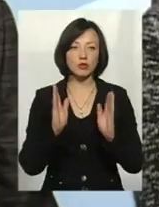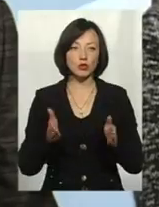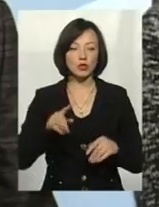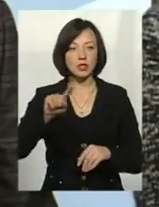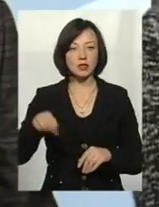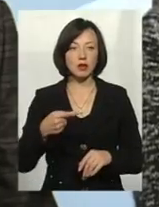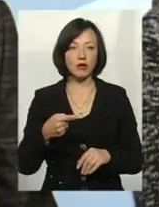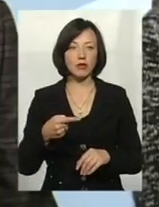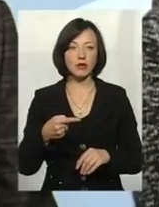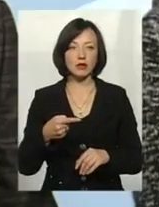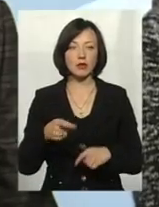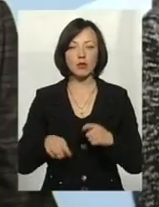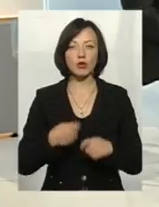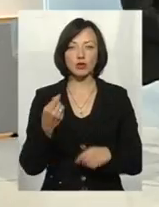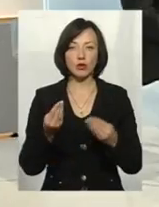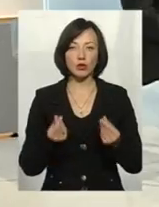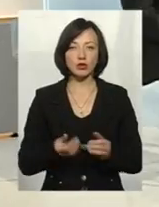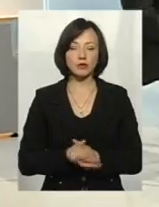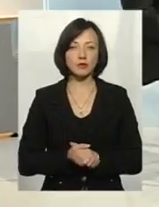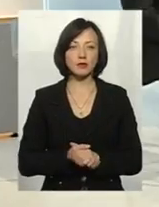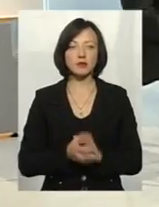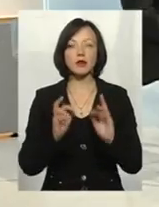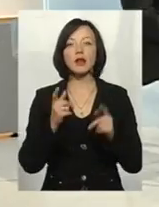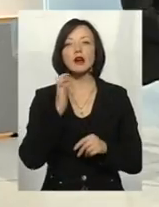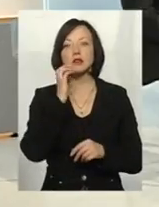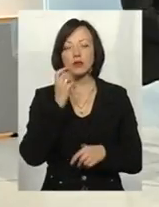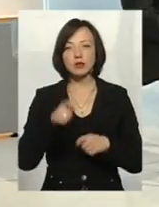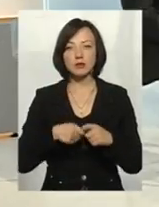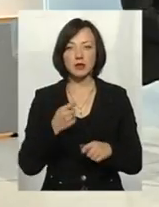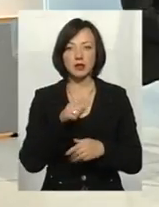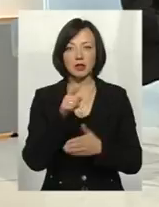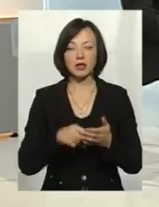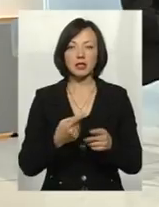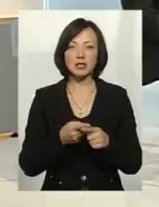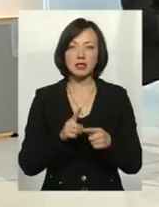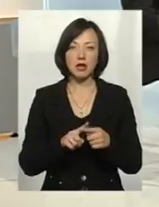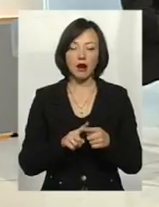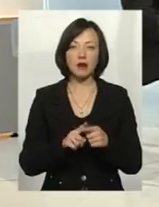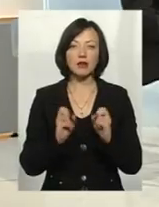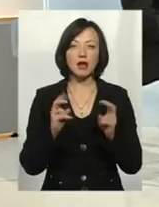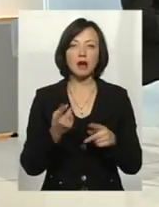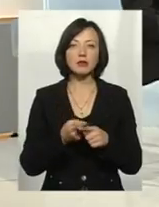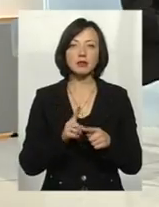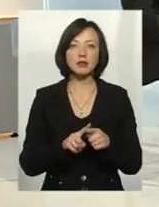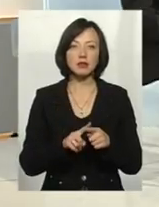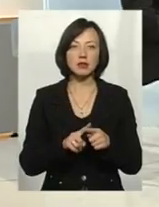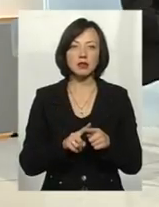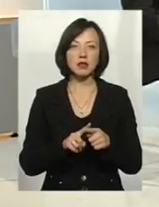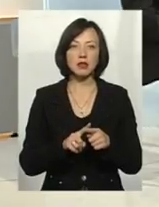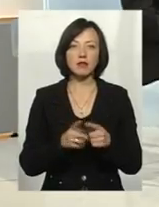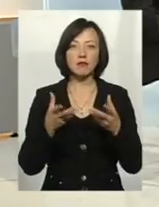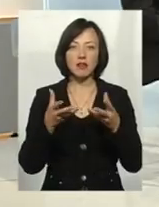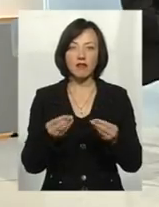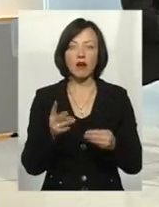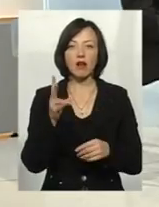стягуватися збитки з порушника. Наскільки серйозні збитки? Наскільки це, ну, скажімо, наскільки це б'є по гаманцю порушника?